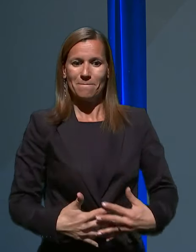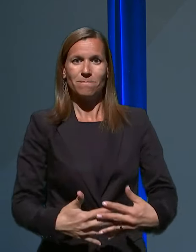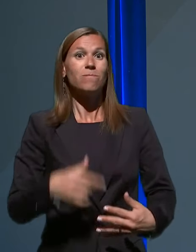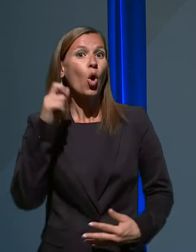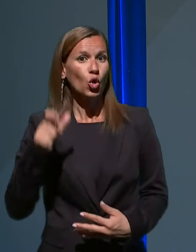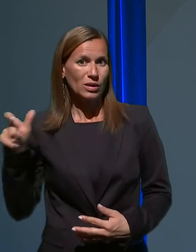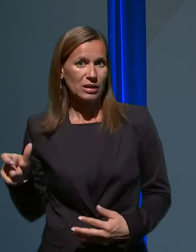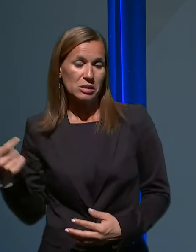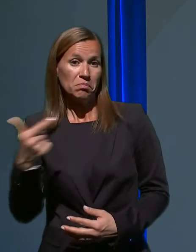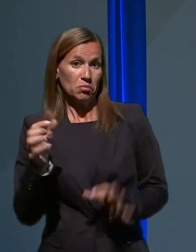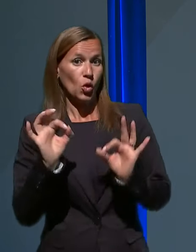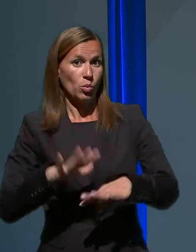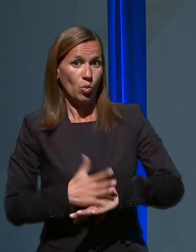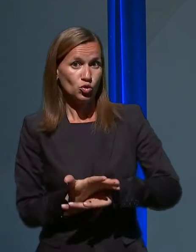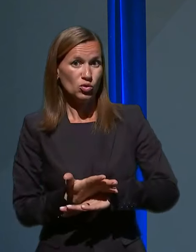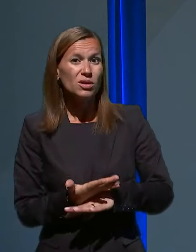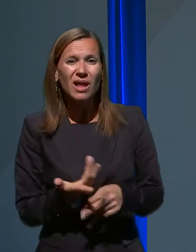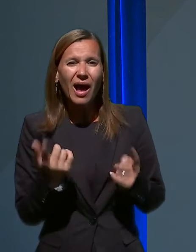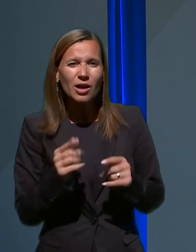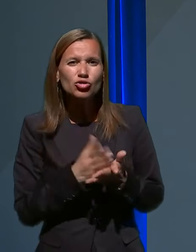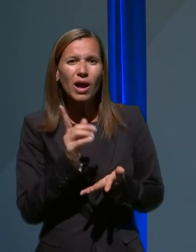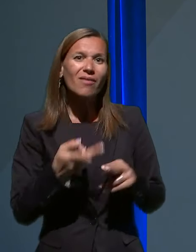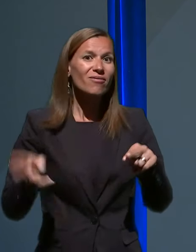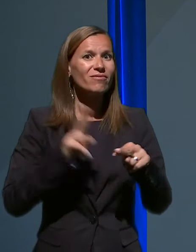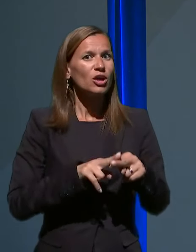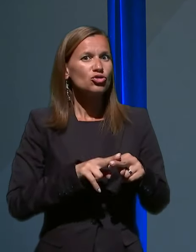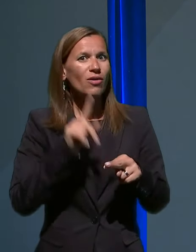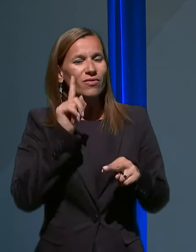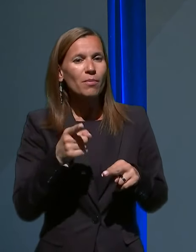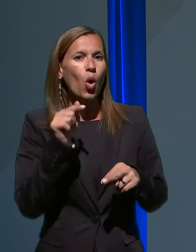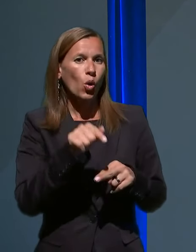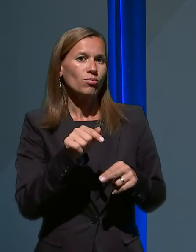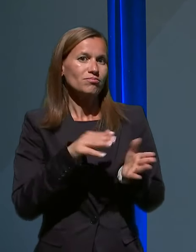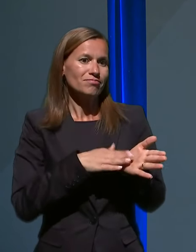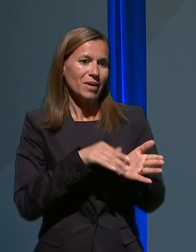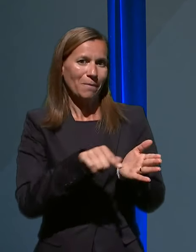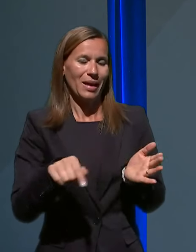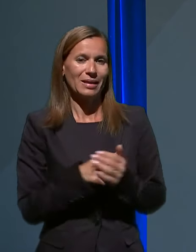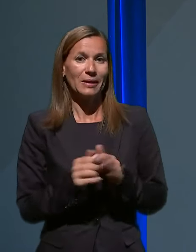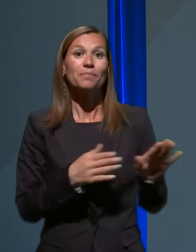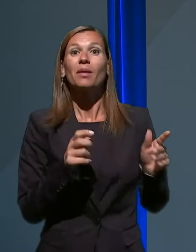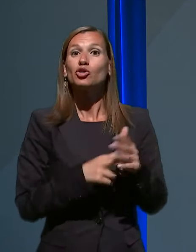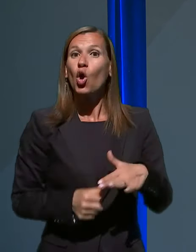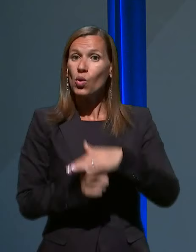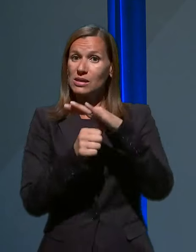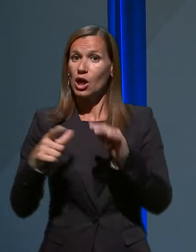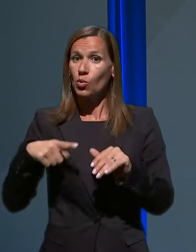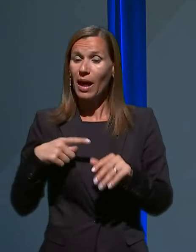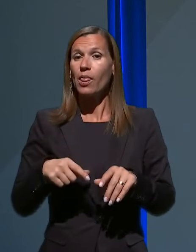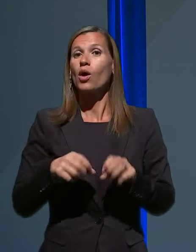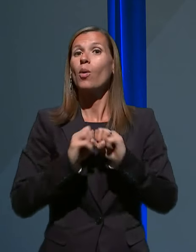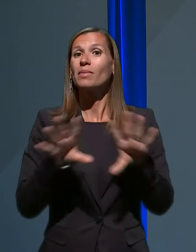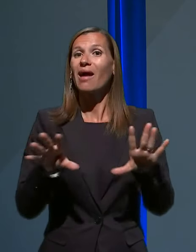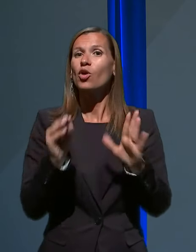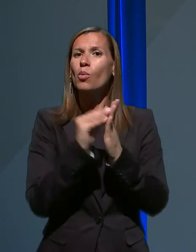dobro, je kaj več jasnega, glede to vrstnih primjerov. In še UKC Ljubljana je dal vam podatek o